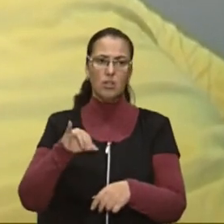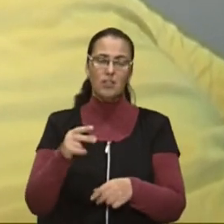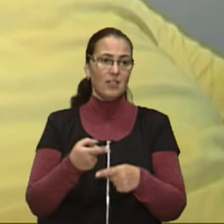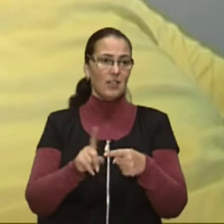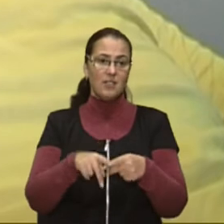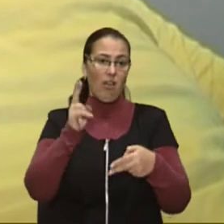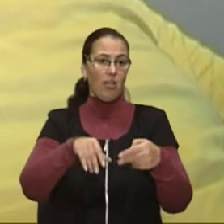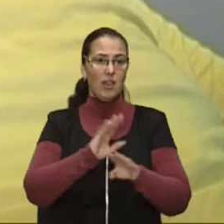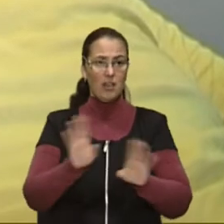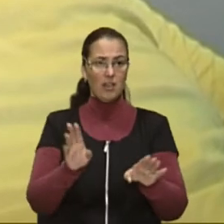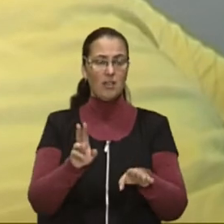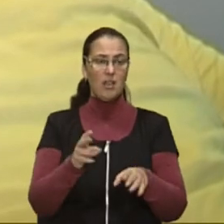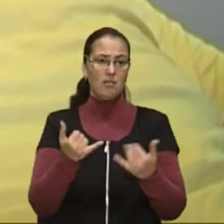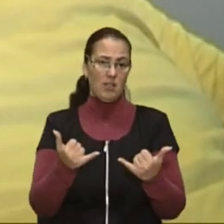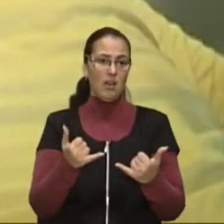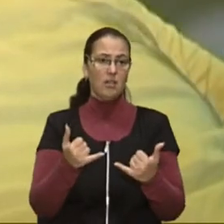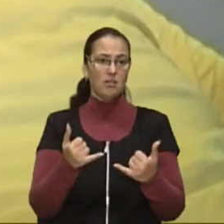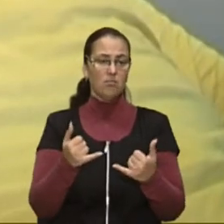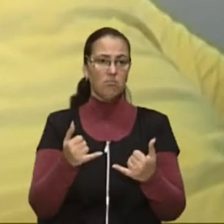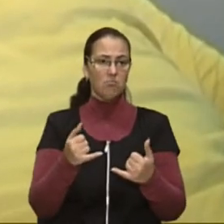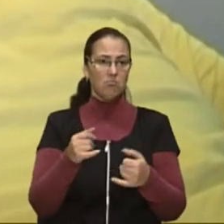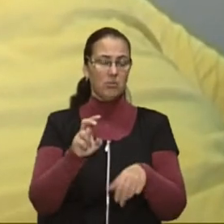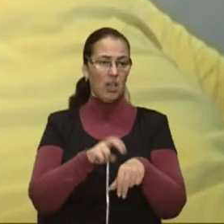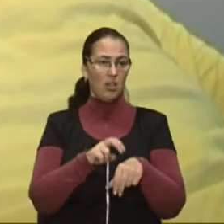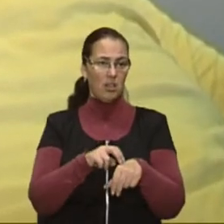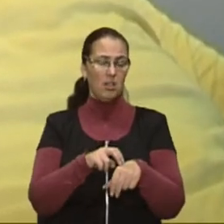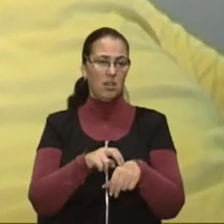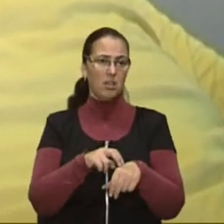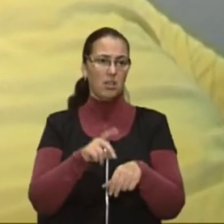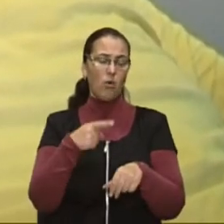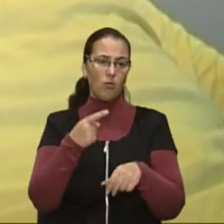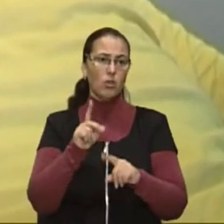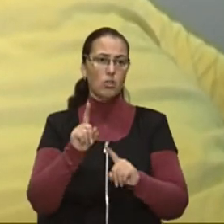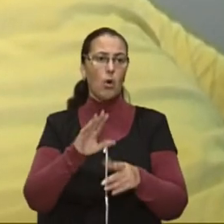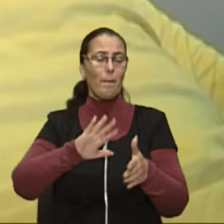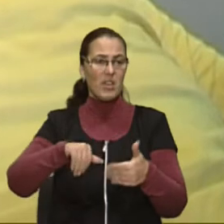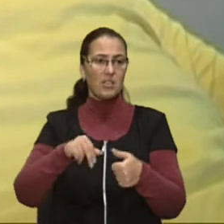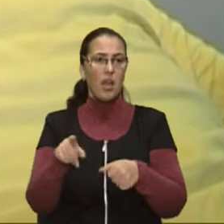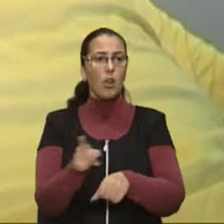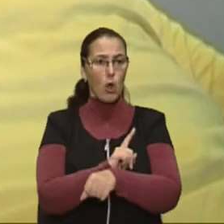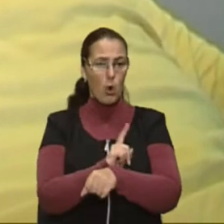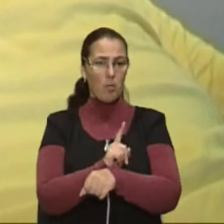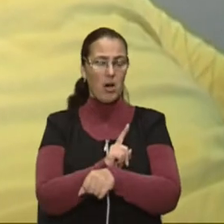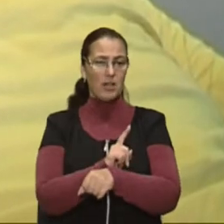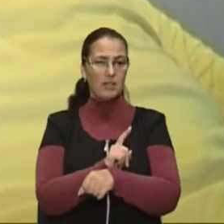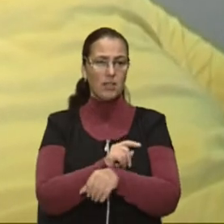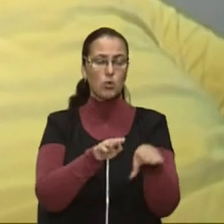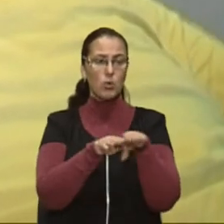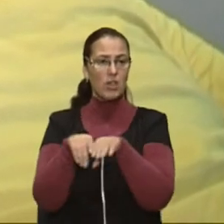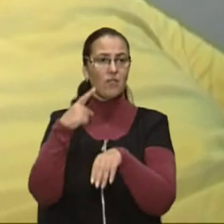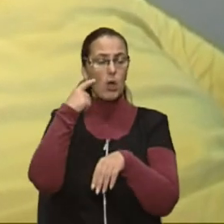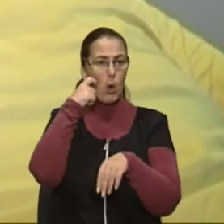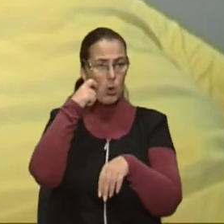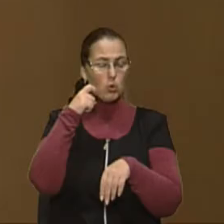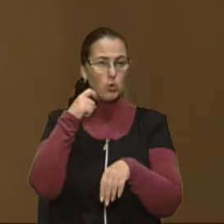лікарі, мене такий стан, що після нормалізації рівню цукру в крові я може